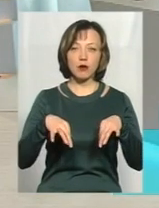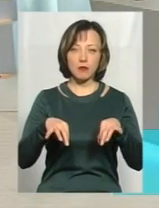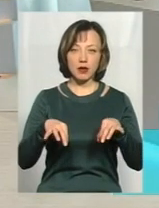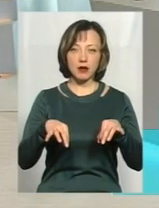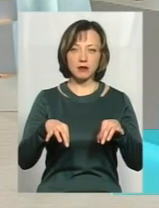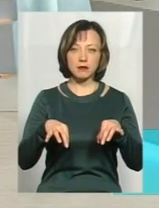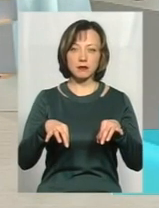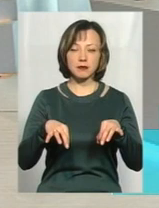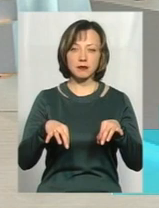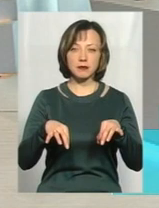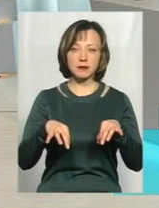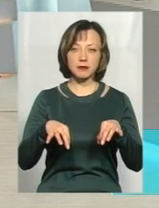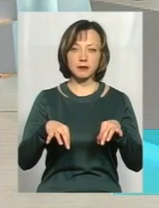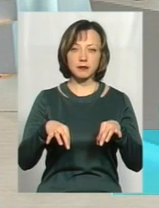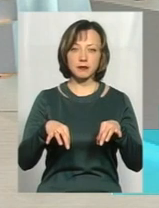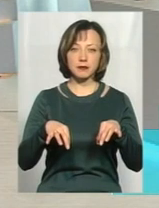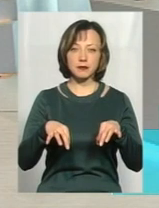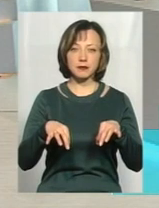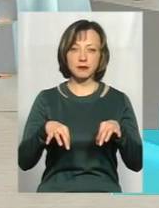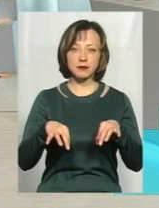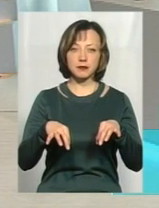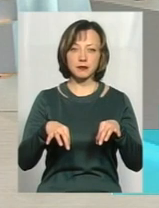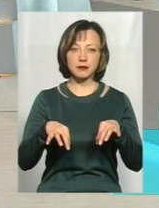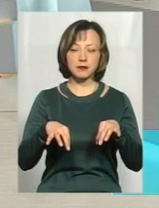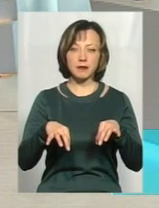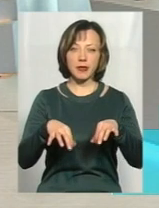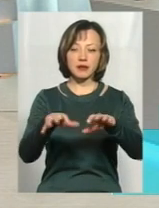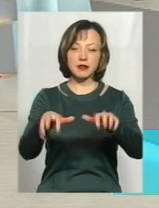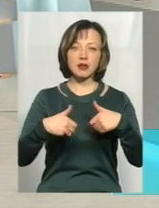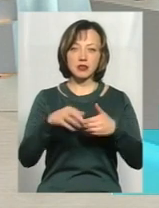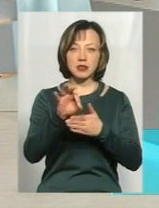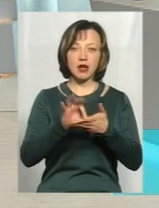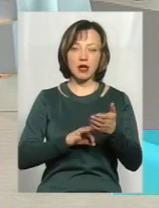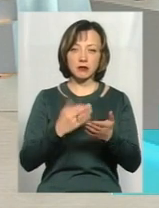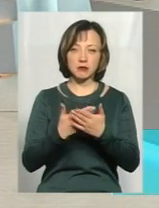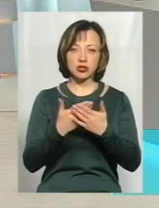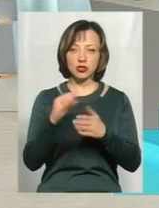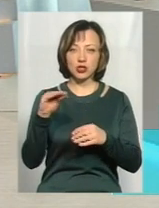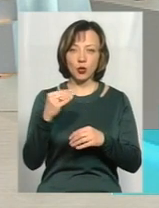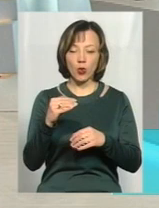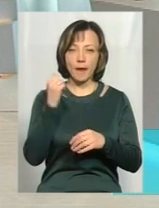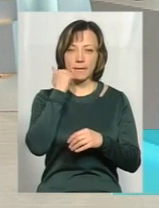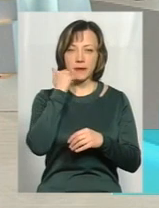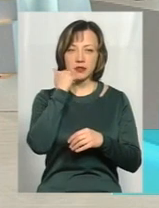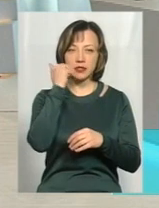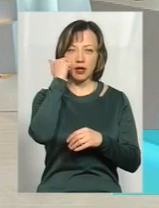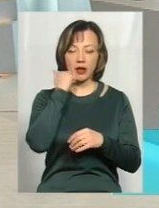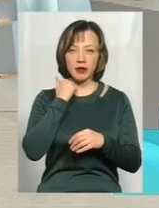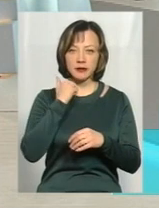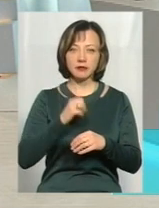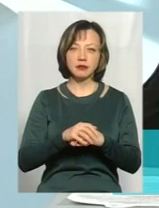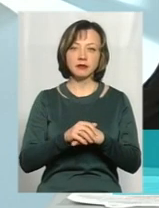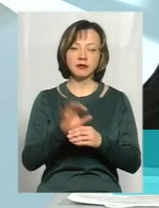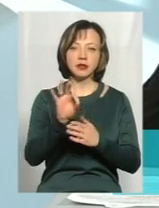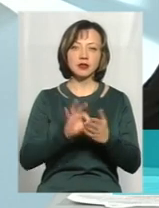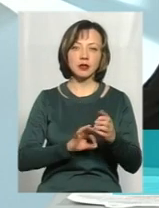заволодівають або зразу, якщо це такі моделі, як Жигуль, Москвіч, старенькі, їх